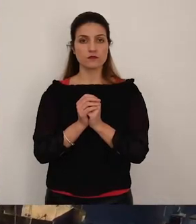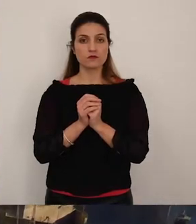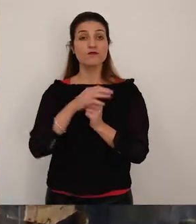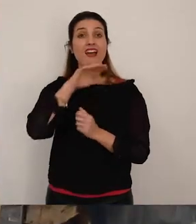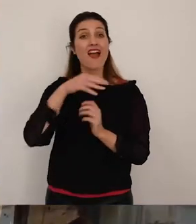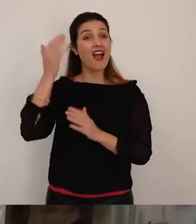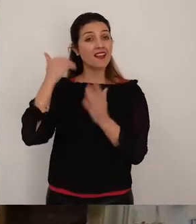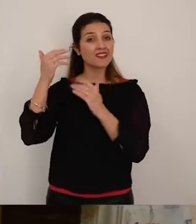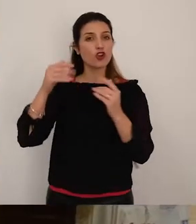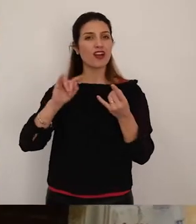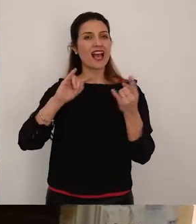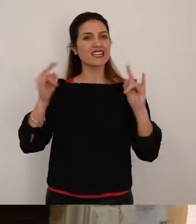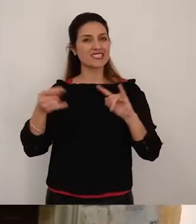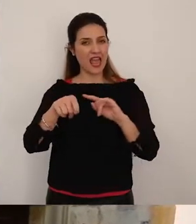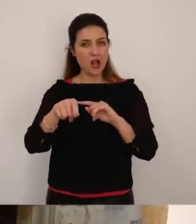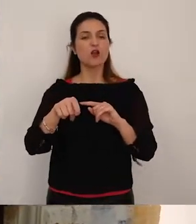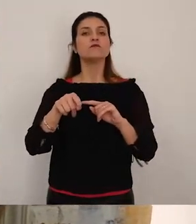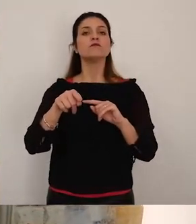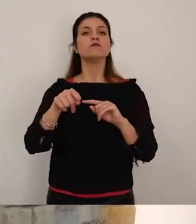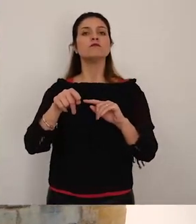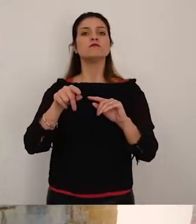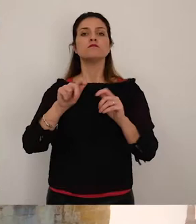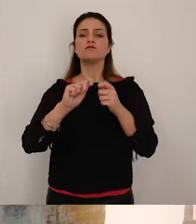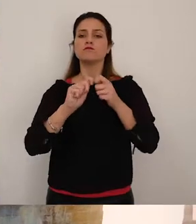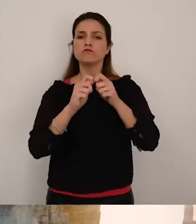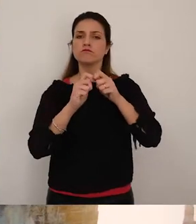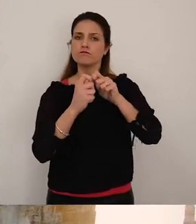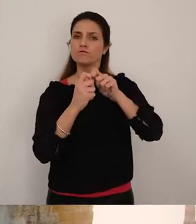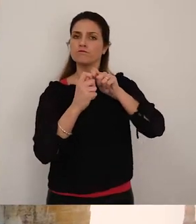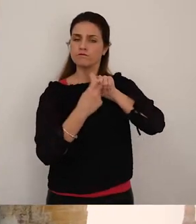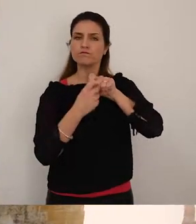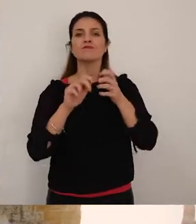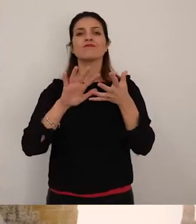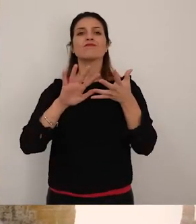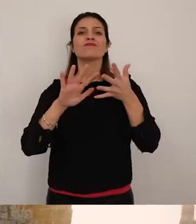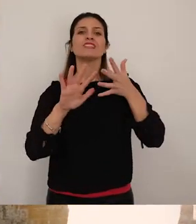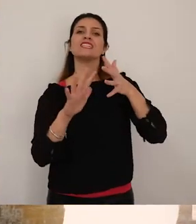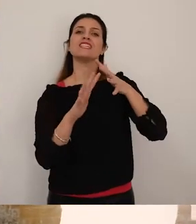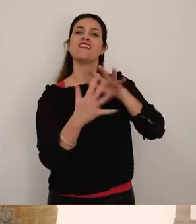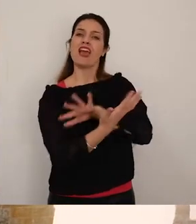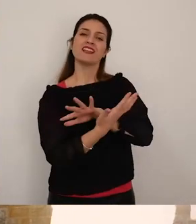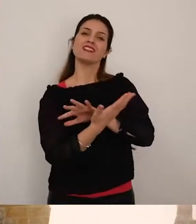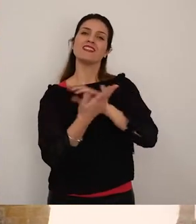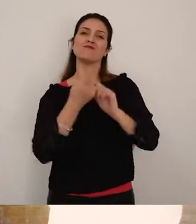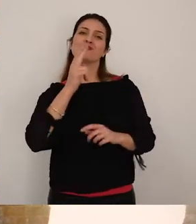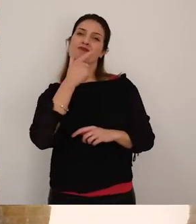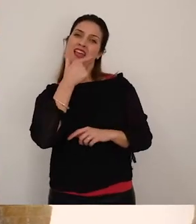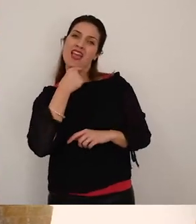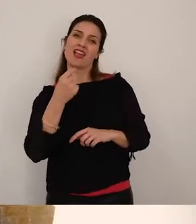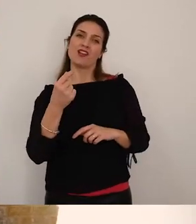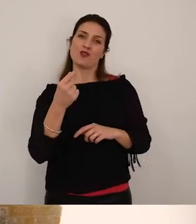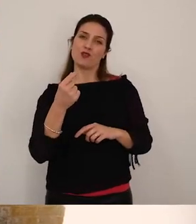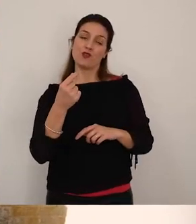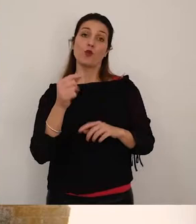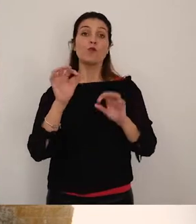L'antico castello subì delle notevoli modifiche che ne trasformarono definitivamente il suo aspetto originario Fu